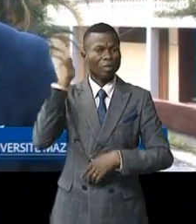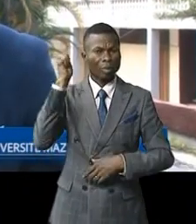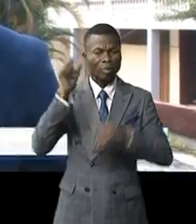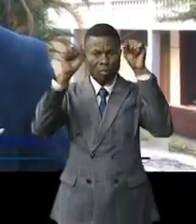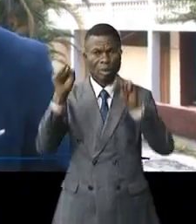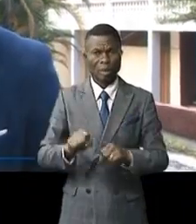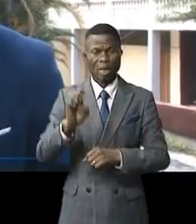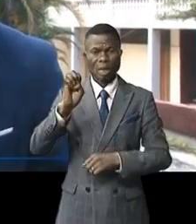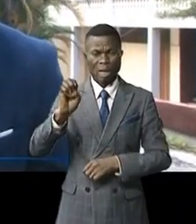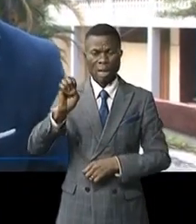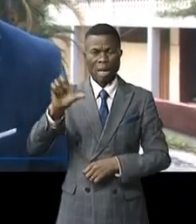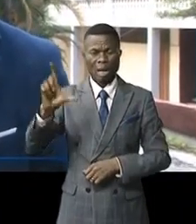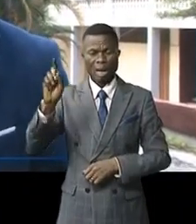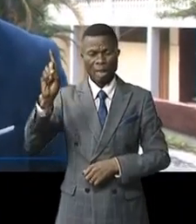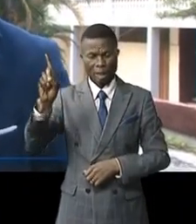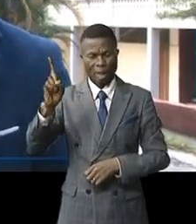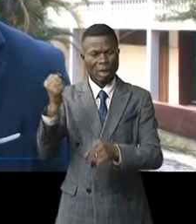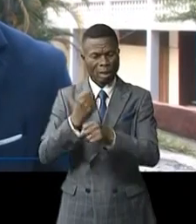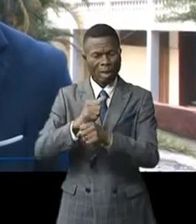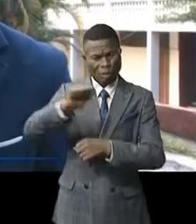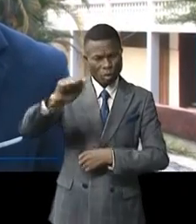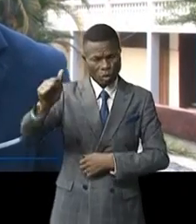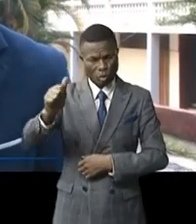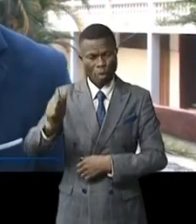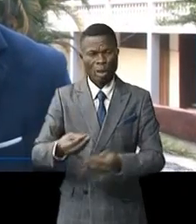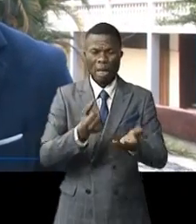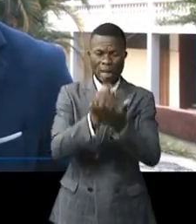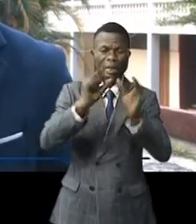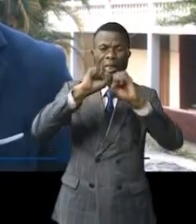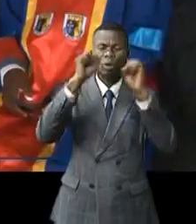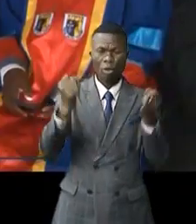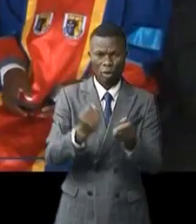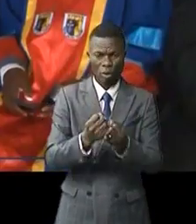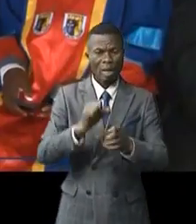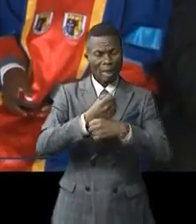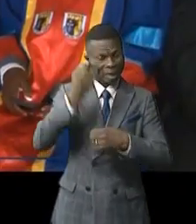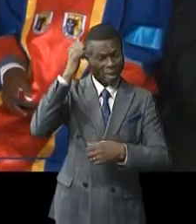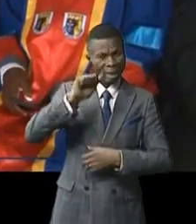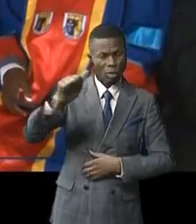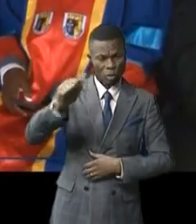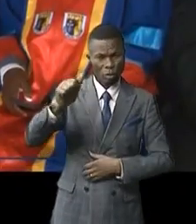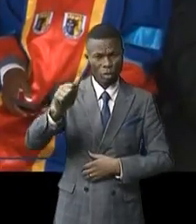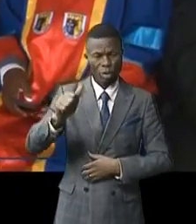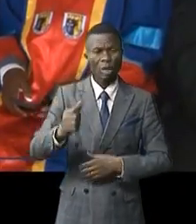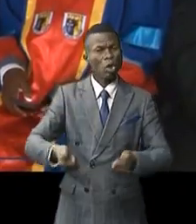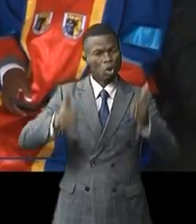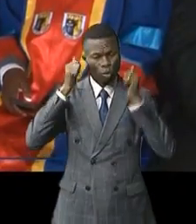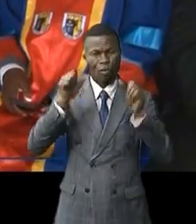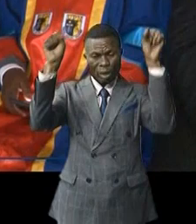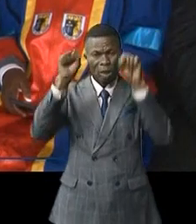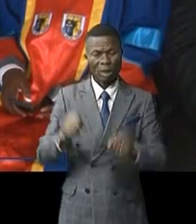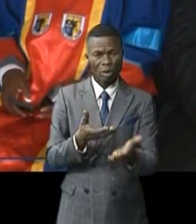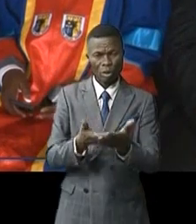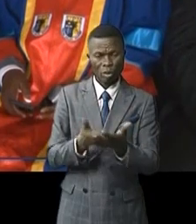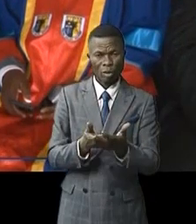système LMD,'est l'étudiant qui travaille. Il doit apporter quelque chose à la société. Il doit être créatif. On ne voudrait pas aujourd'hui, avec le système LMD,